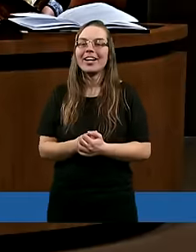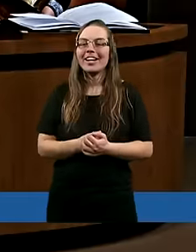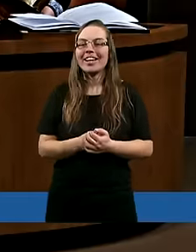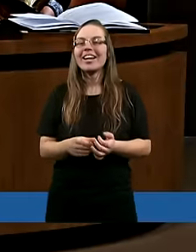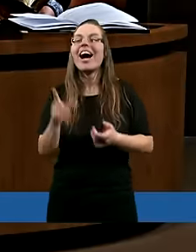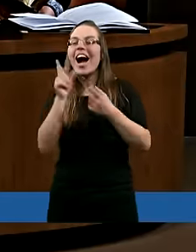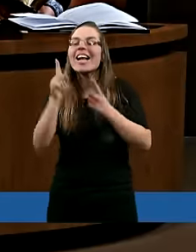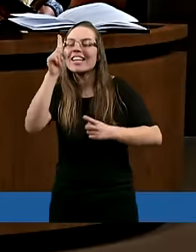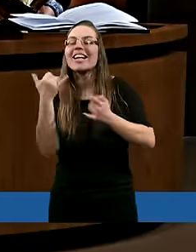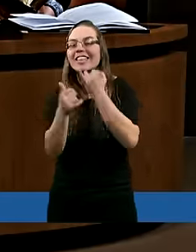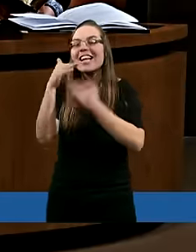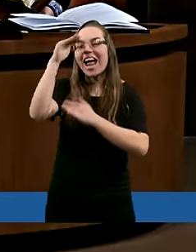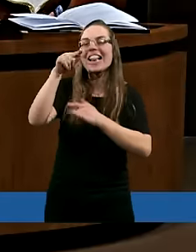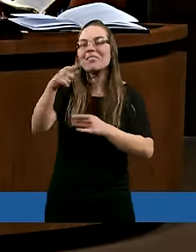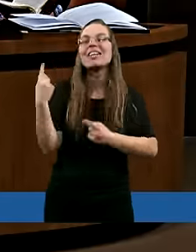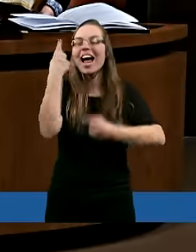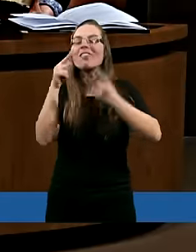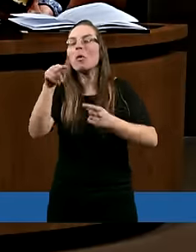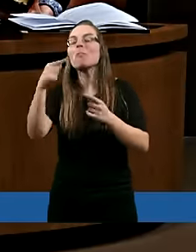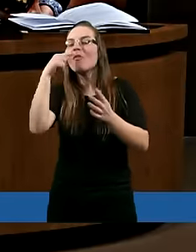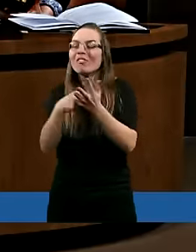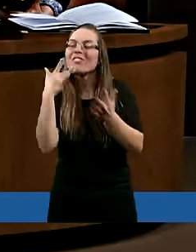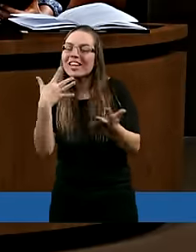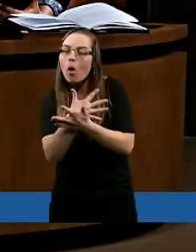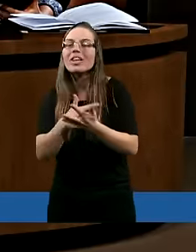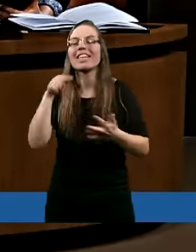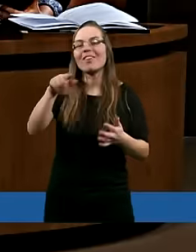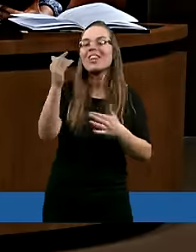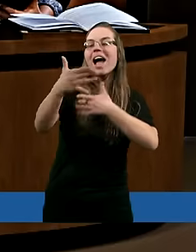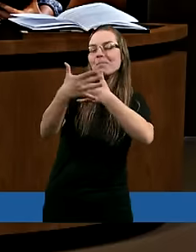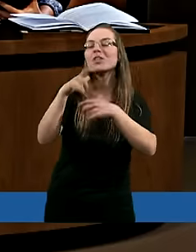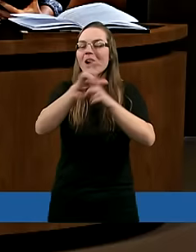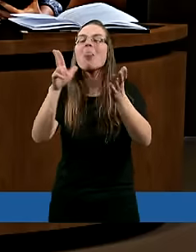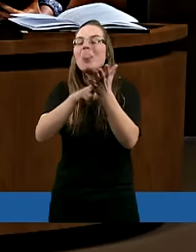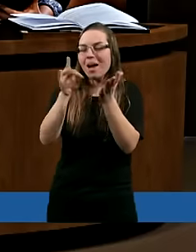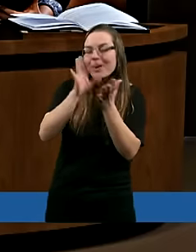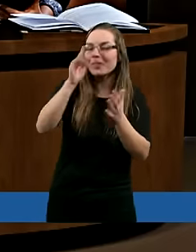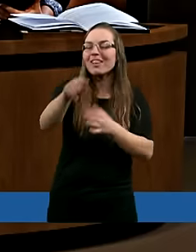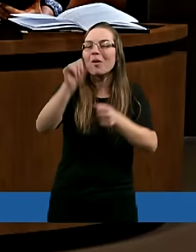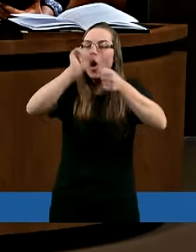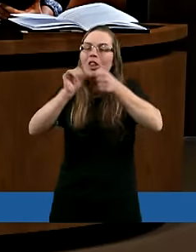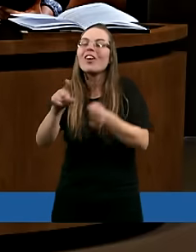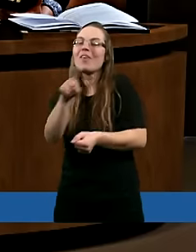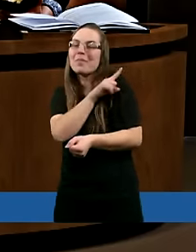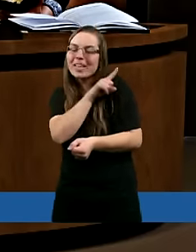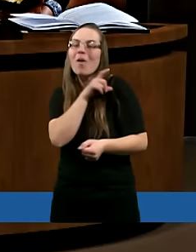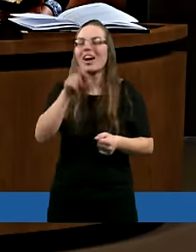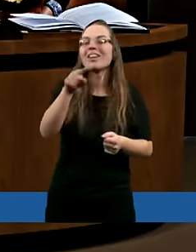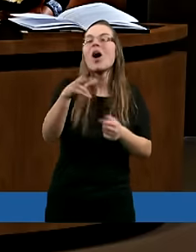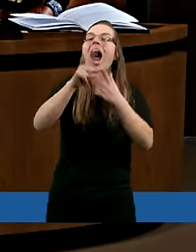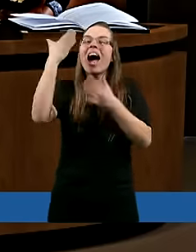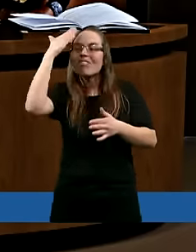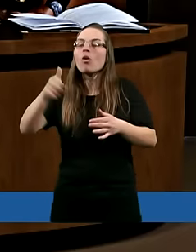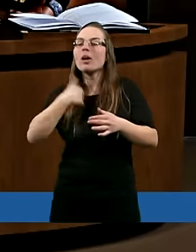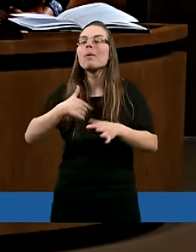No, ale jeżeli już się zastanawiam nad tym, to wiem, że to wykorzystam na pewno w najbliższym czasie i będę kontrolowała siebie. No, ale wolałaby,